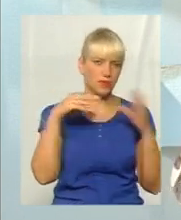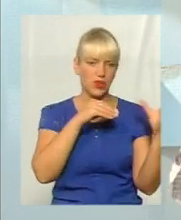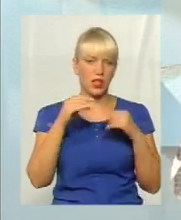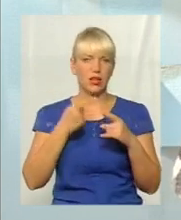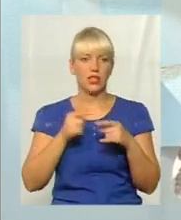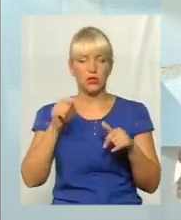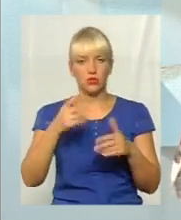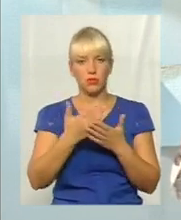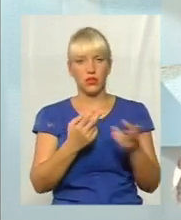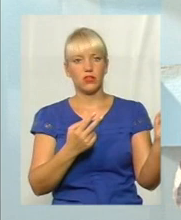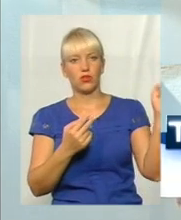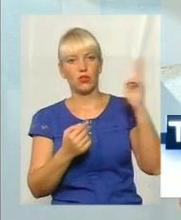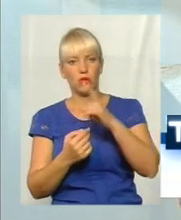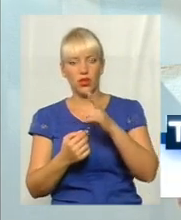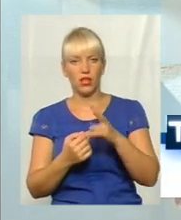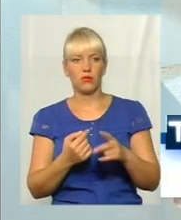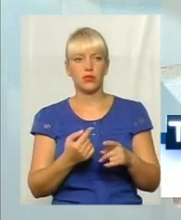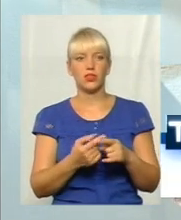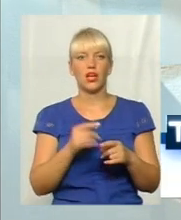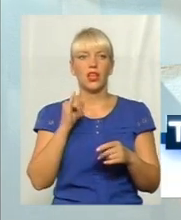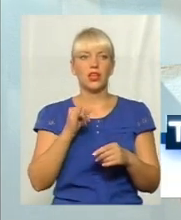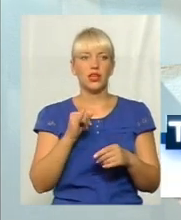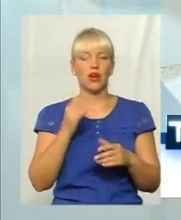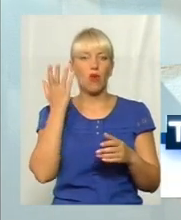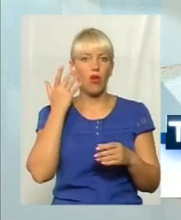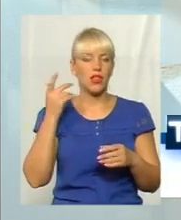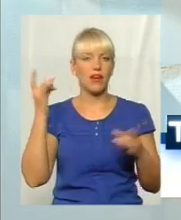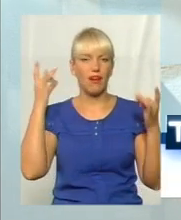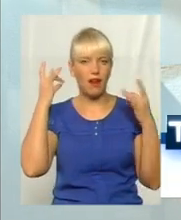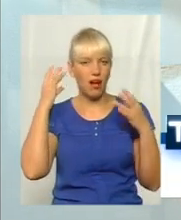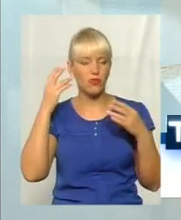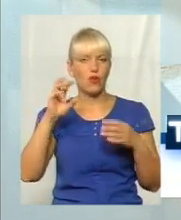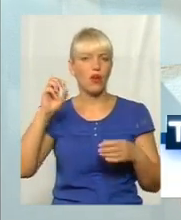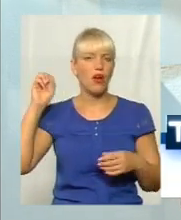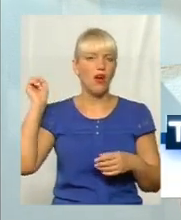приходить тролейбус, та він ще й не годин, і коли радіо це говорить,